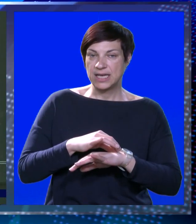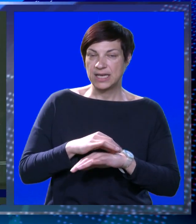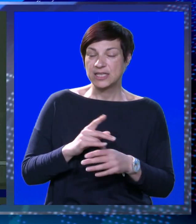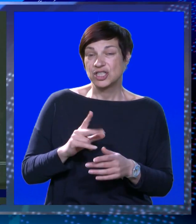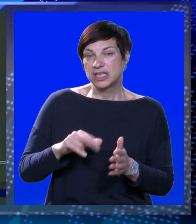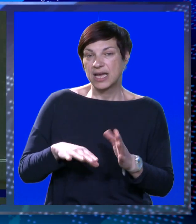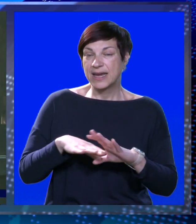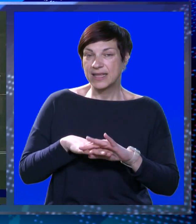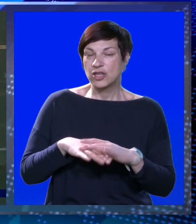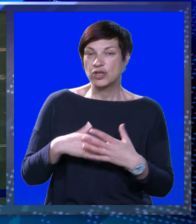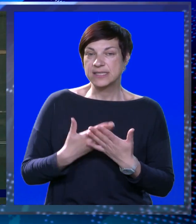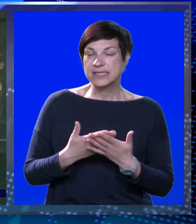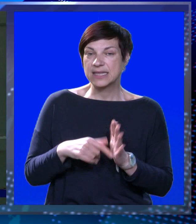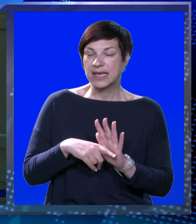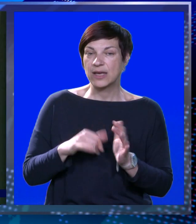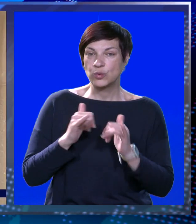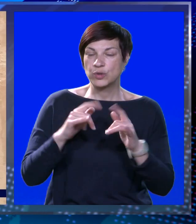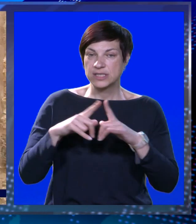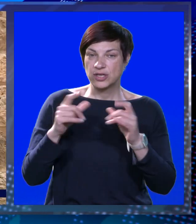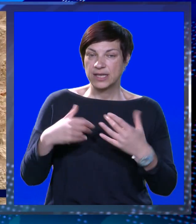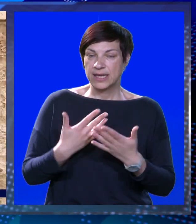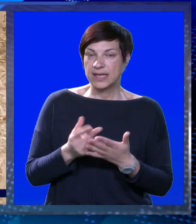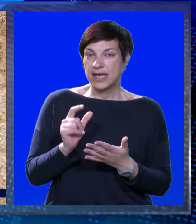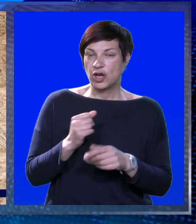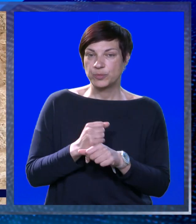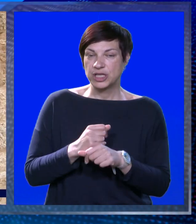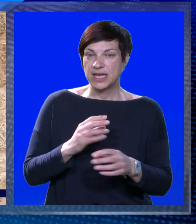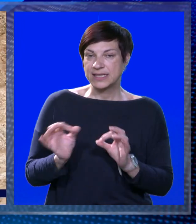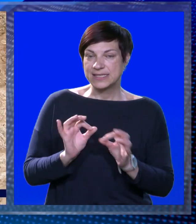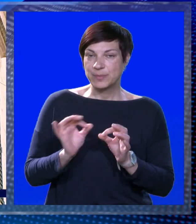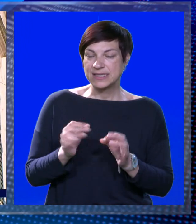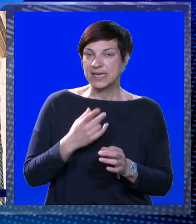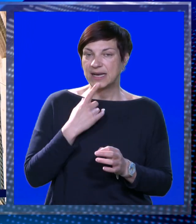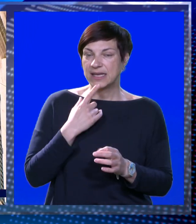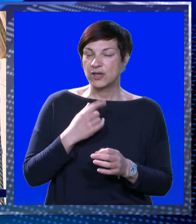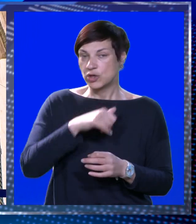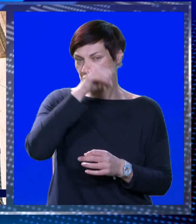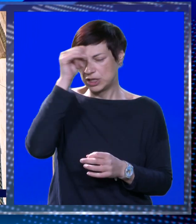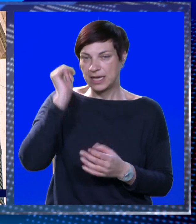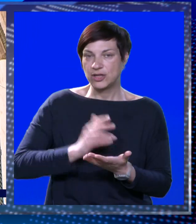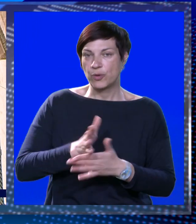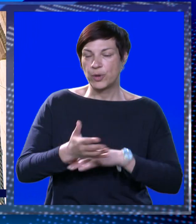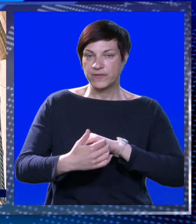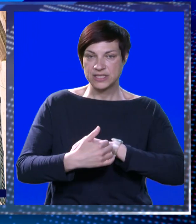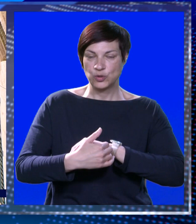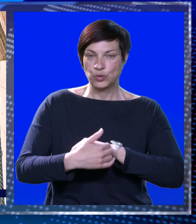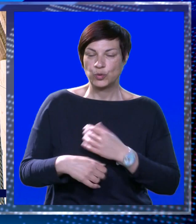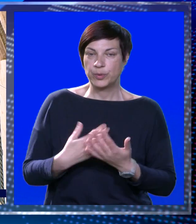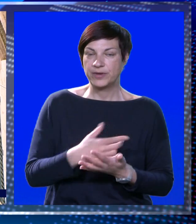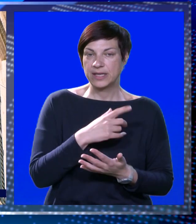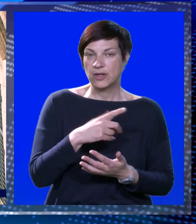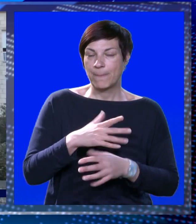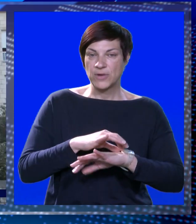lječničkog kadra nedostaje, u turističkoj ordinaciji dijelom će raditi specializandi koji će ljeto provesti u Dubrovniku,